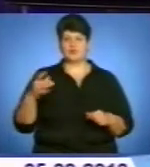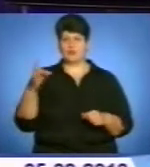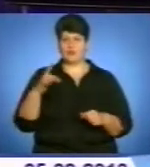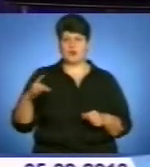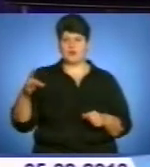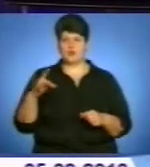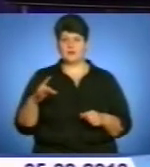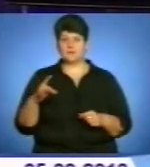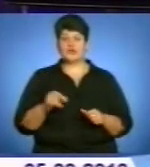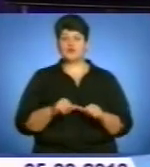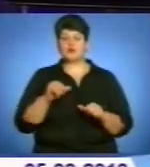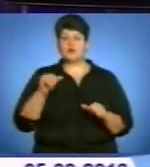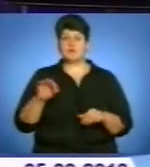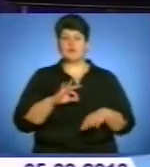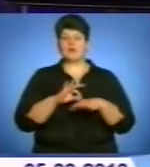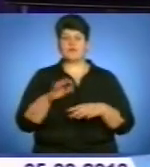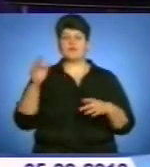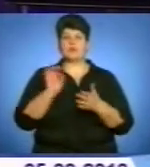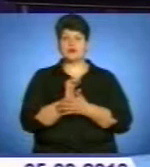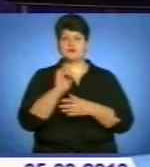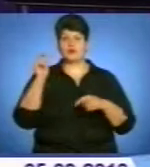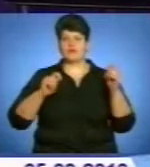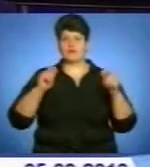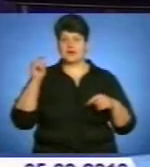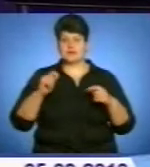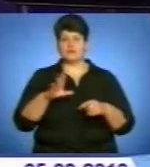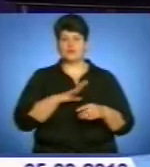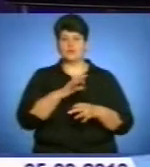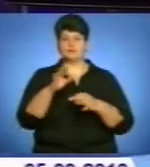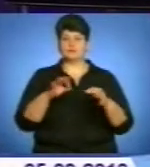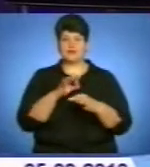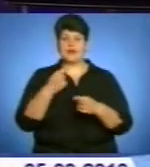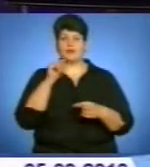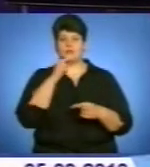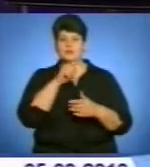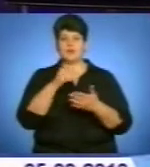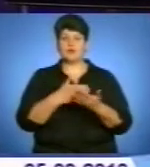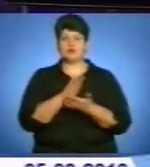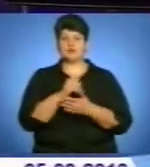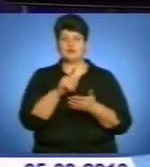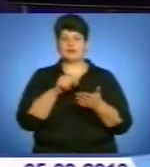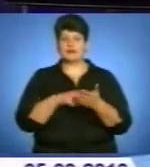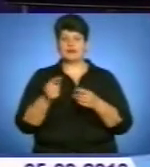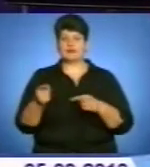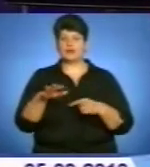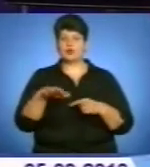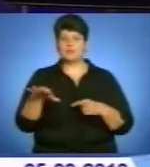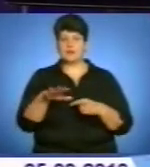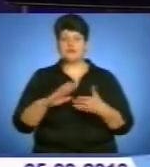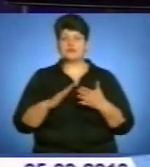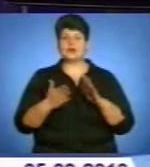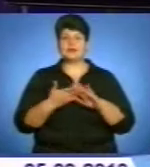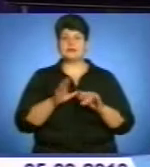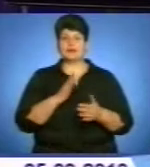районі. Зокрема, провів прес-конференцію, під час якої йшлося про економічні та політичні питання Тернопілля та про ситуацію, що